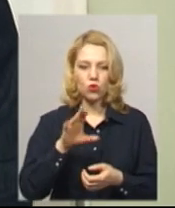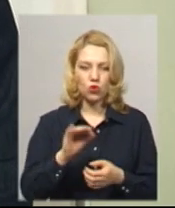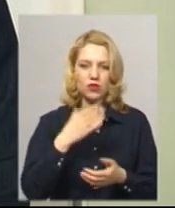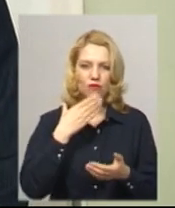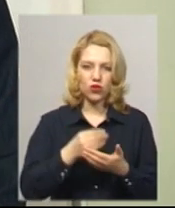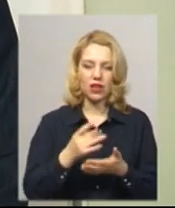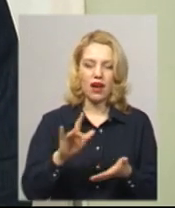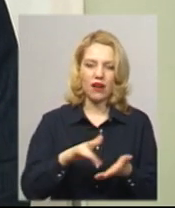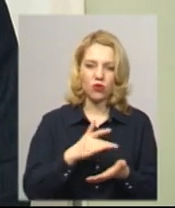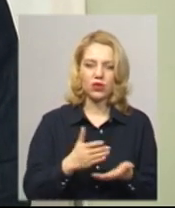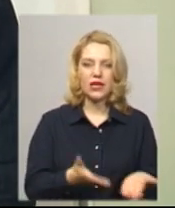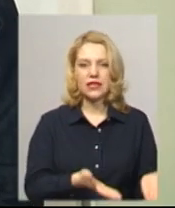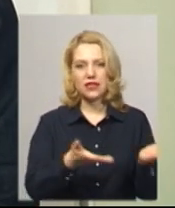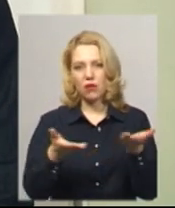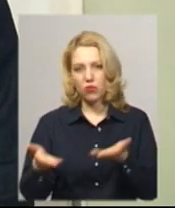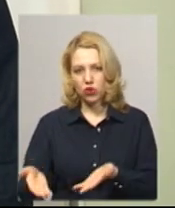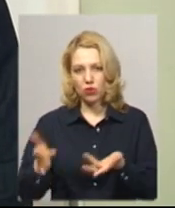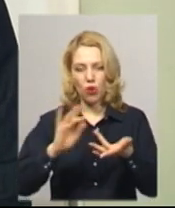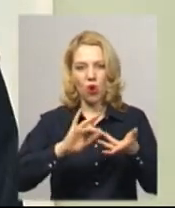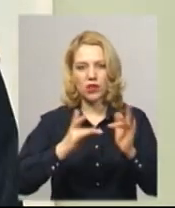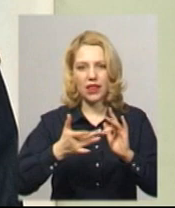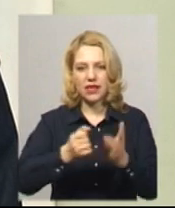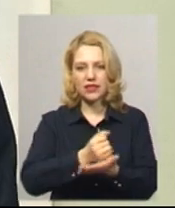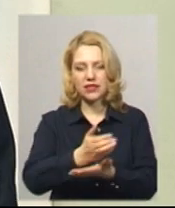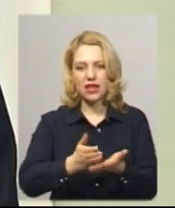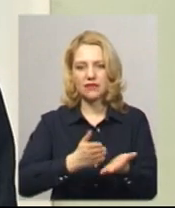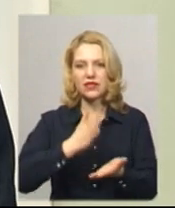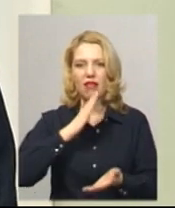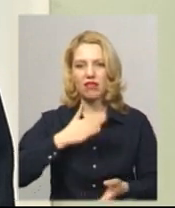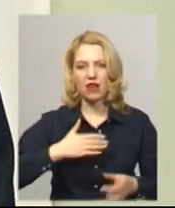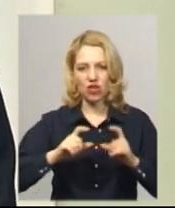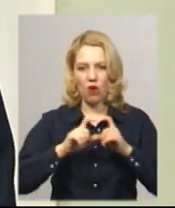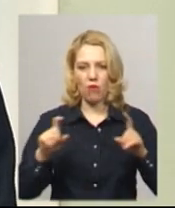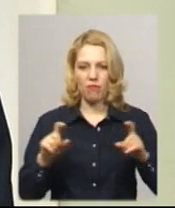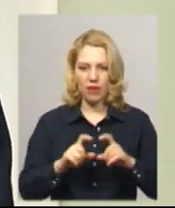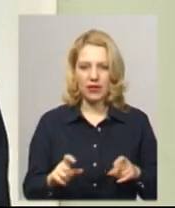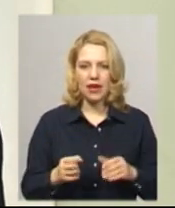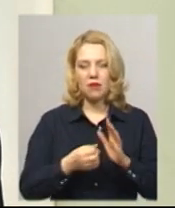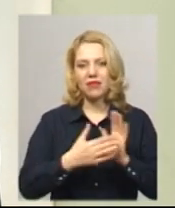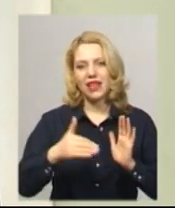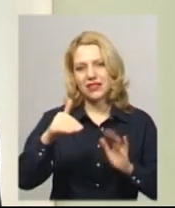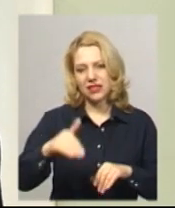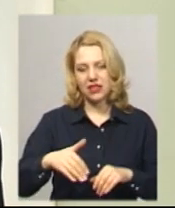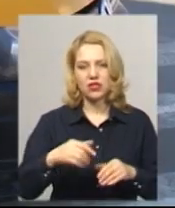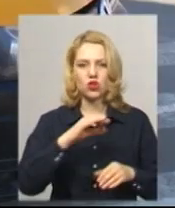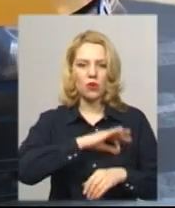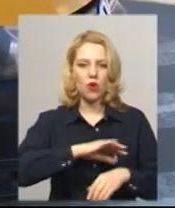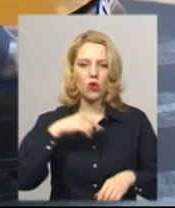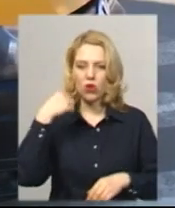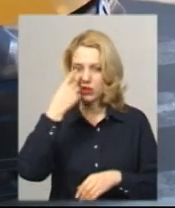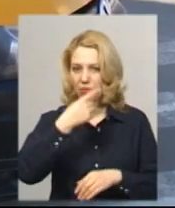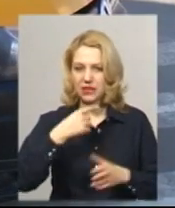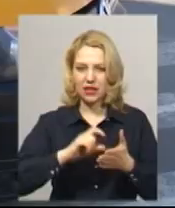запрошуємо реєструватися в онлайн-сервісах нашої компанії. На сьогодні майже 115 тисяч споживачів користуються особистим кабінетом.